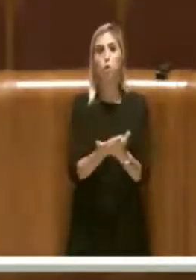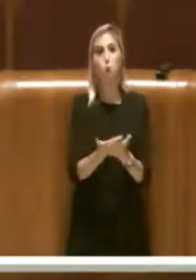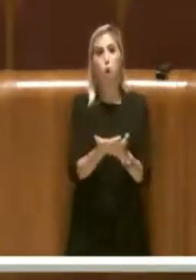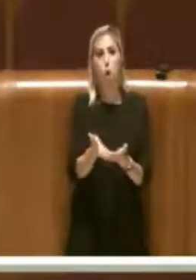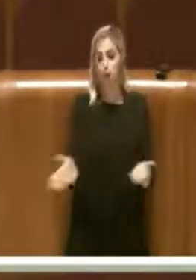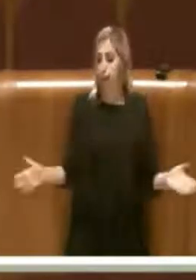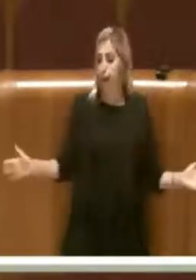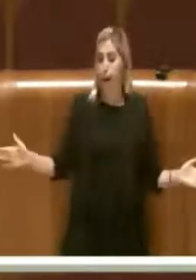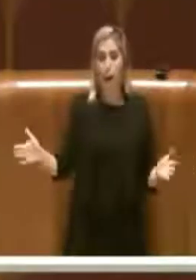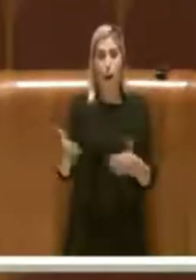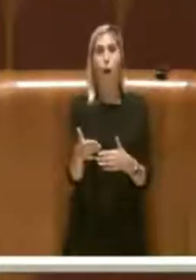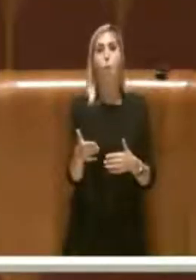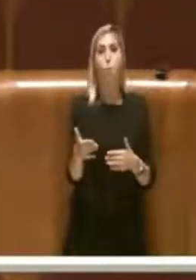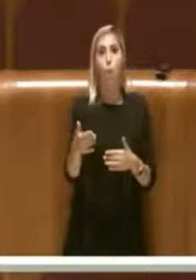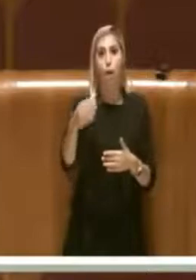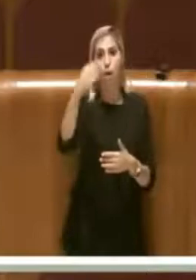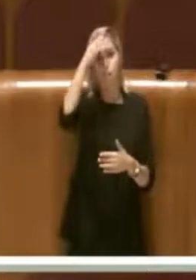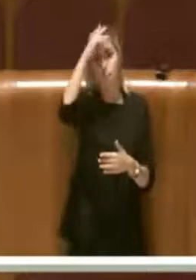'Aula.